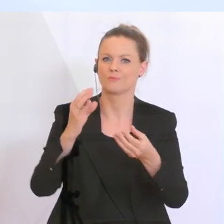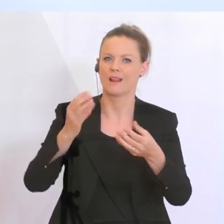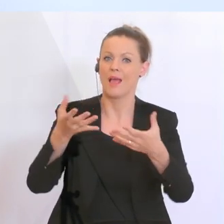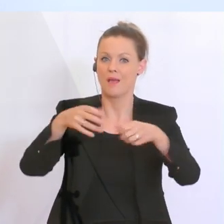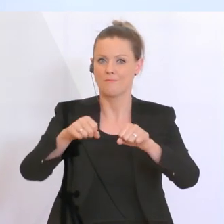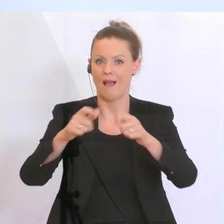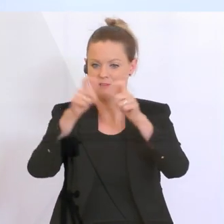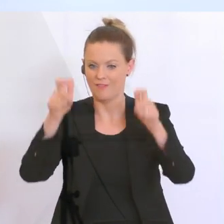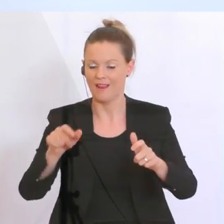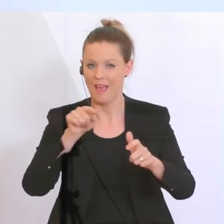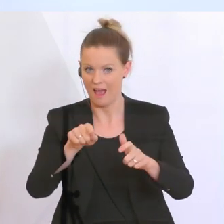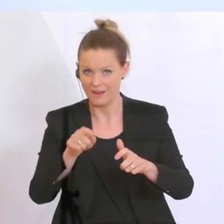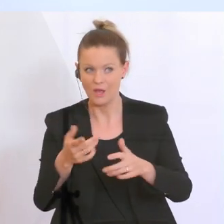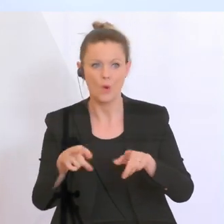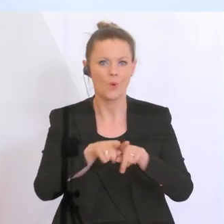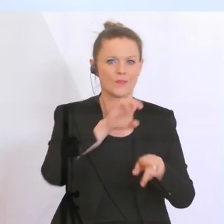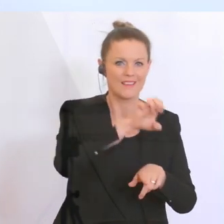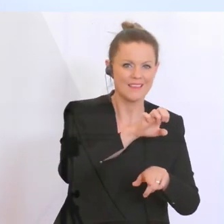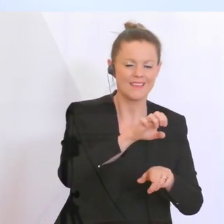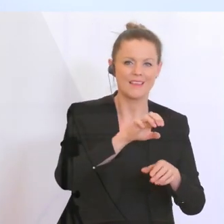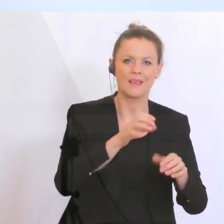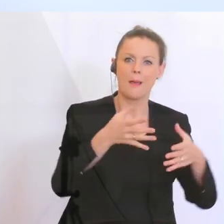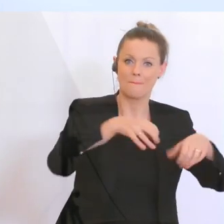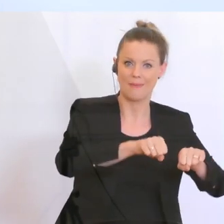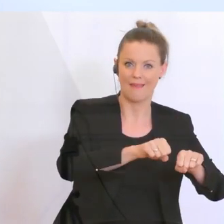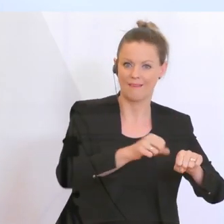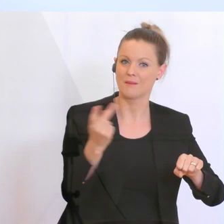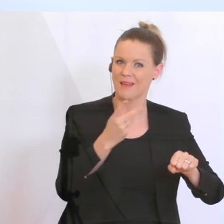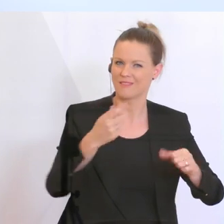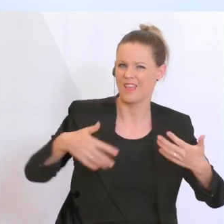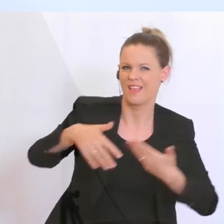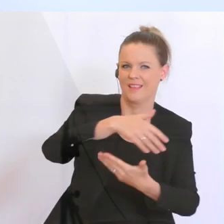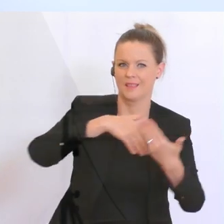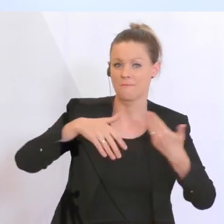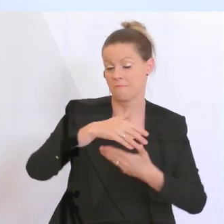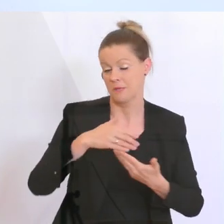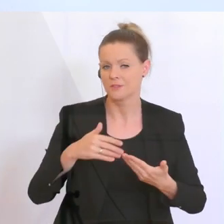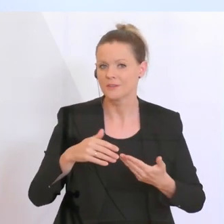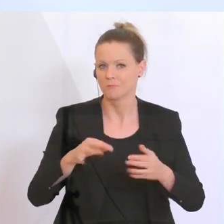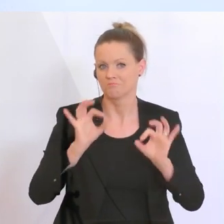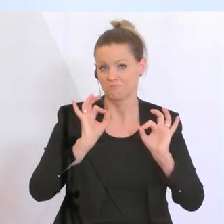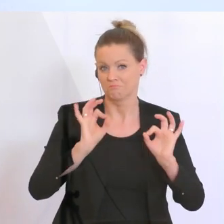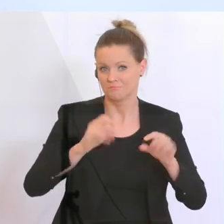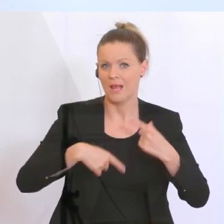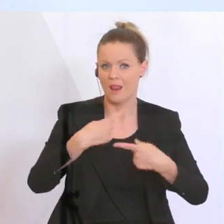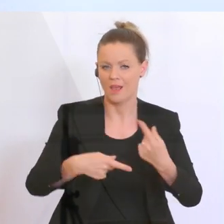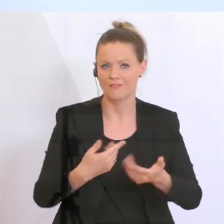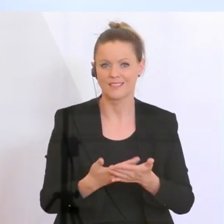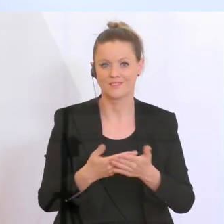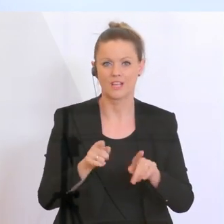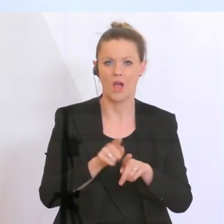einen Seite und das E-Banking auf der anderen Seite. Das hat sich im Moment sehr bewährt. Und ich bedanke mich bei allen